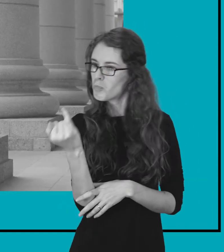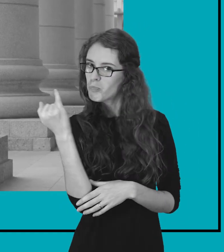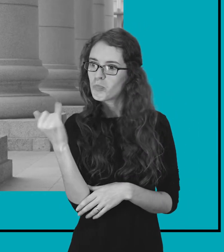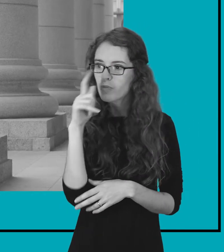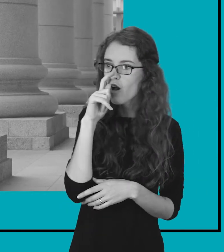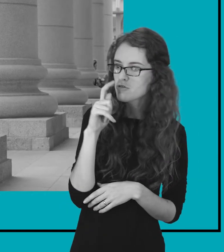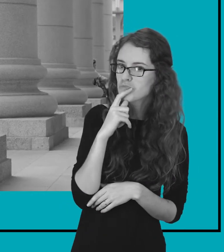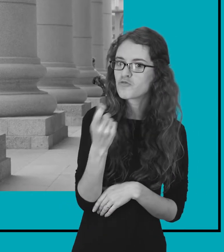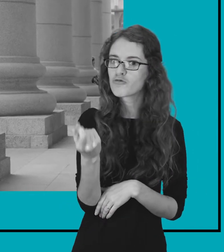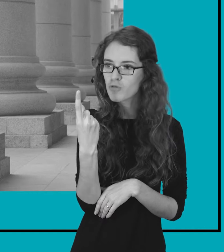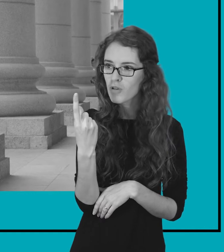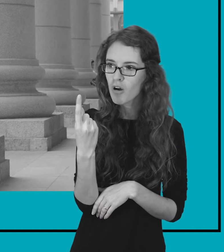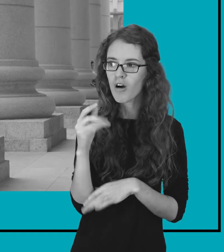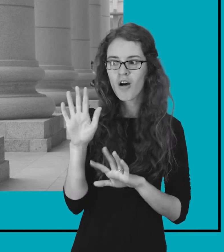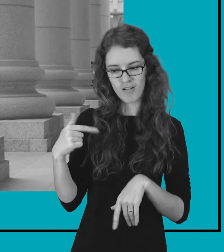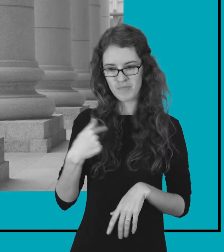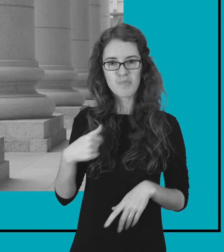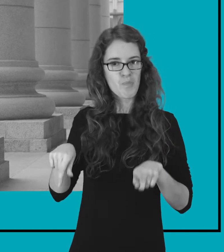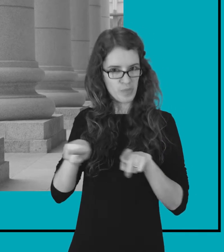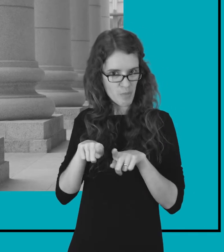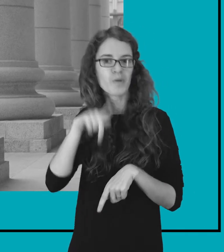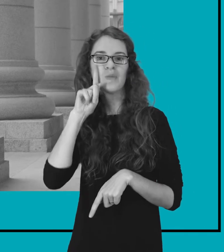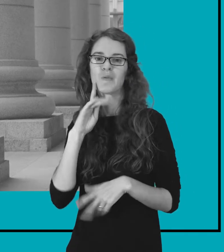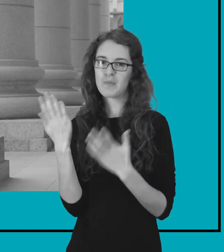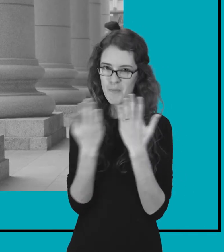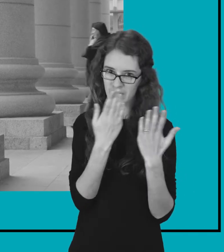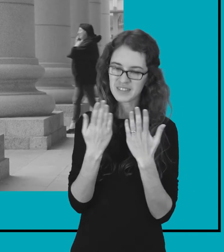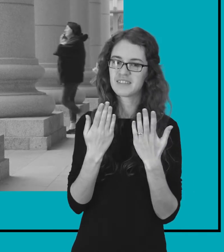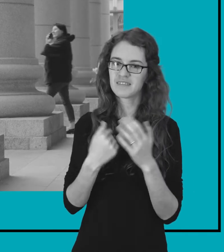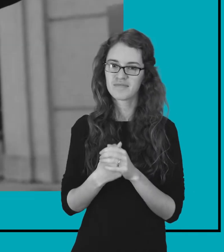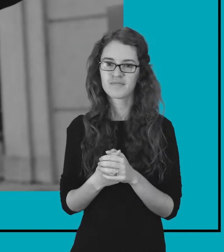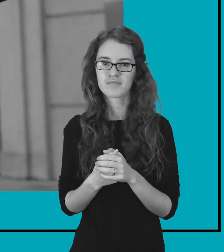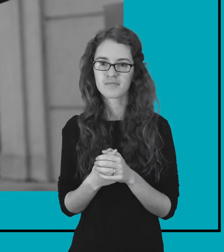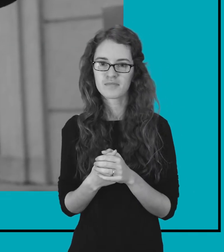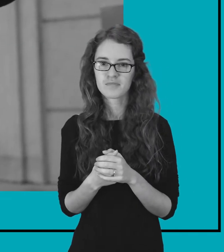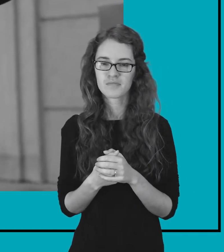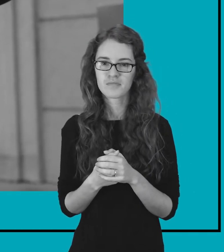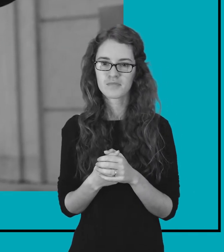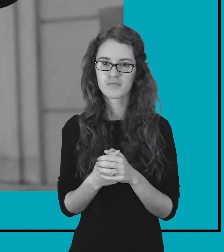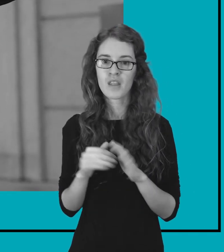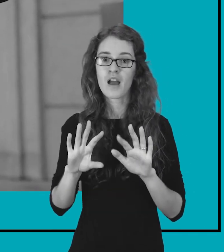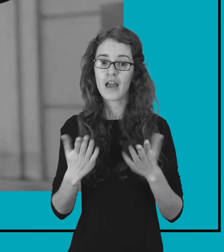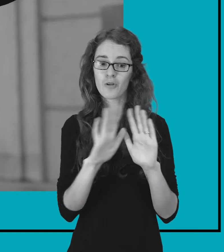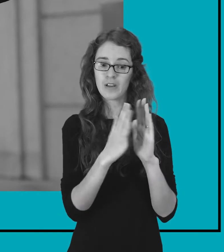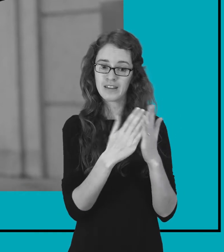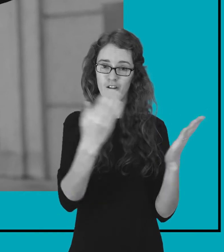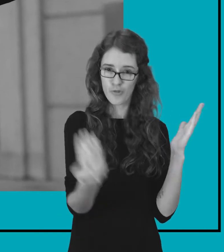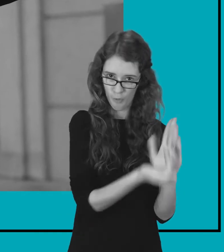įdomu. Ir iš tokių natūralių kažkokių pokalbių tada kila noras perskaitys knygą. Jeigu knyga nauja,